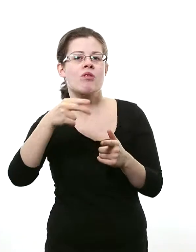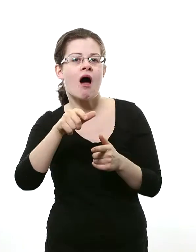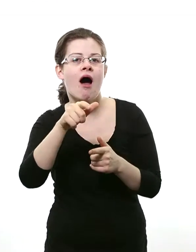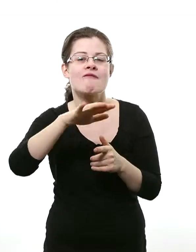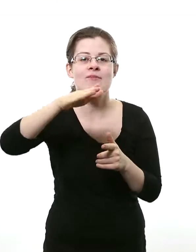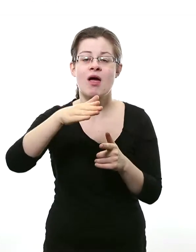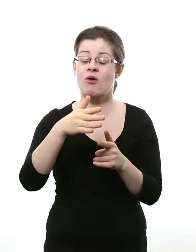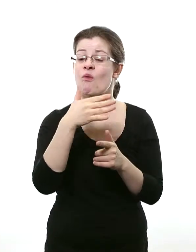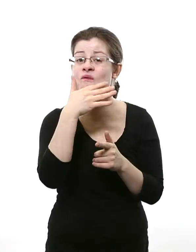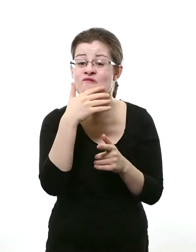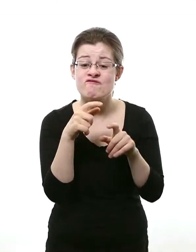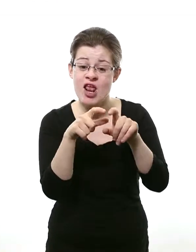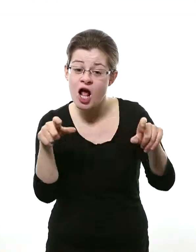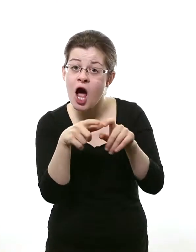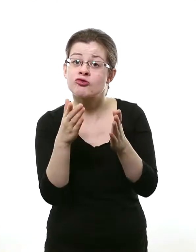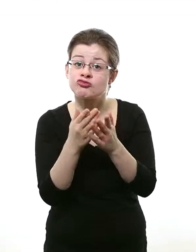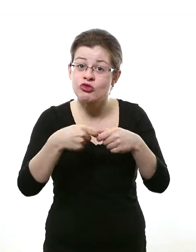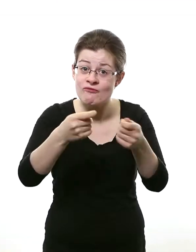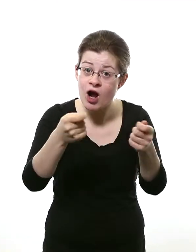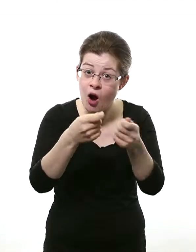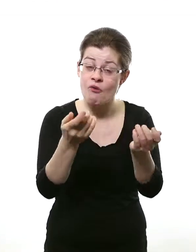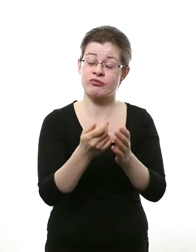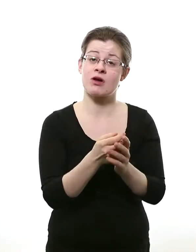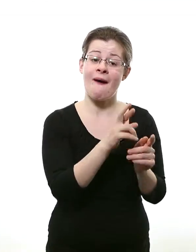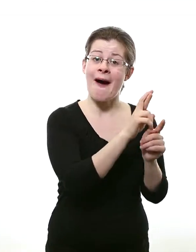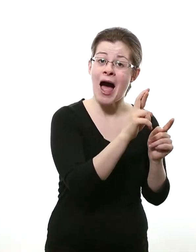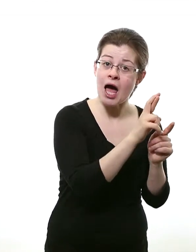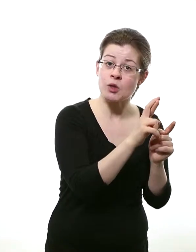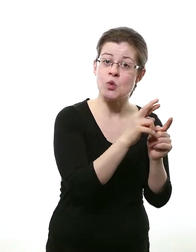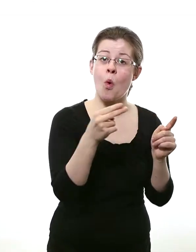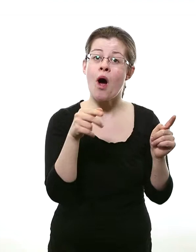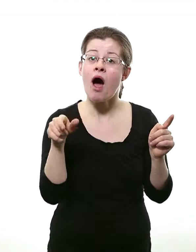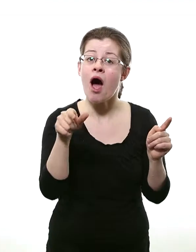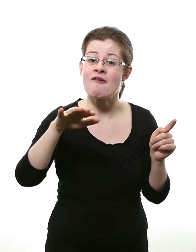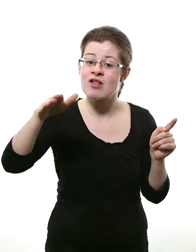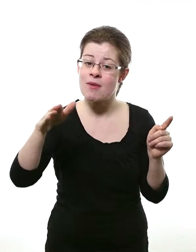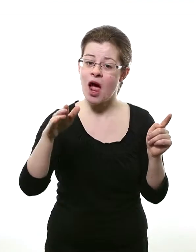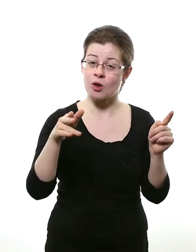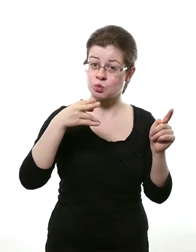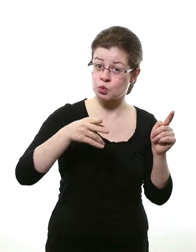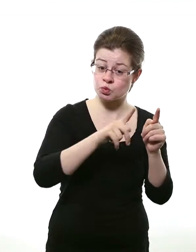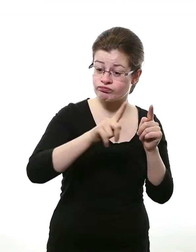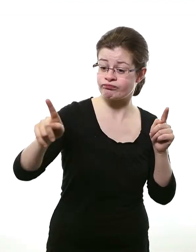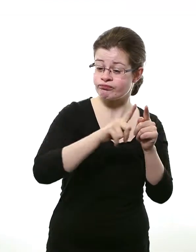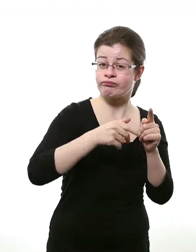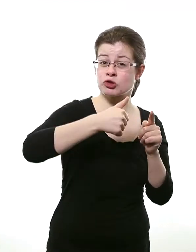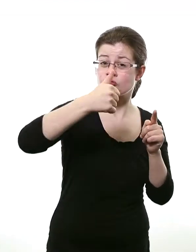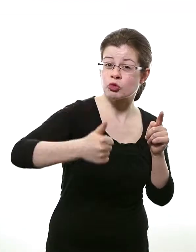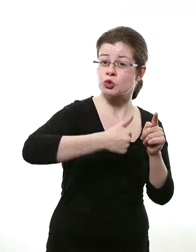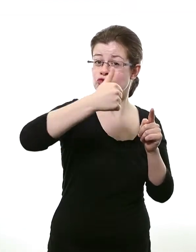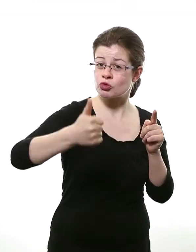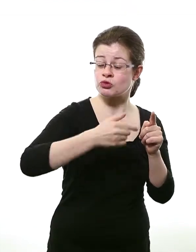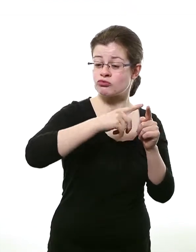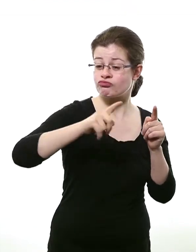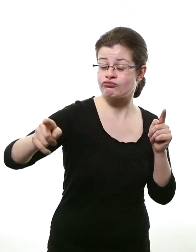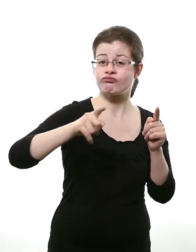fährt ein Zug von Rathenow nach Havelberg stündlich, sodass man entlang dieser Reise, entlang der Havel, auch viele,